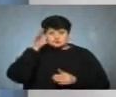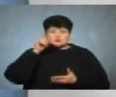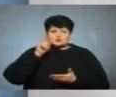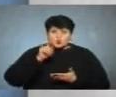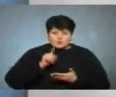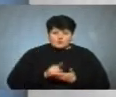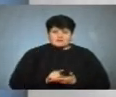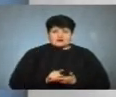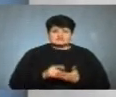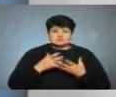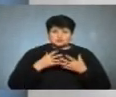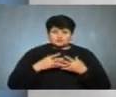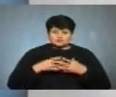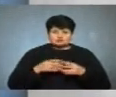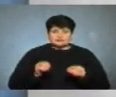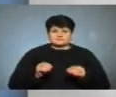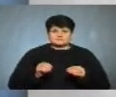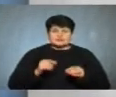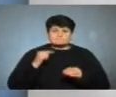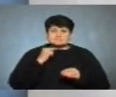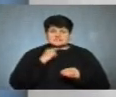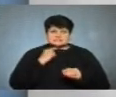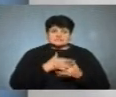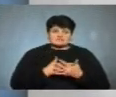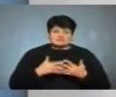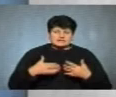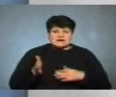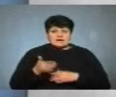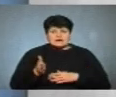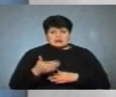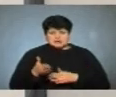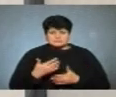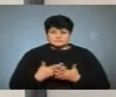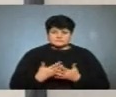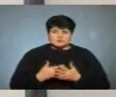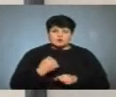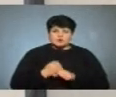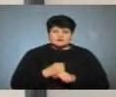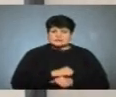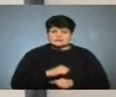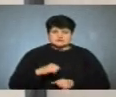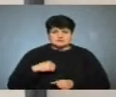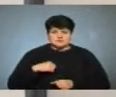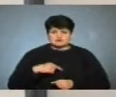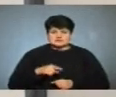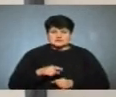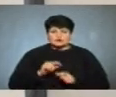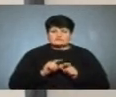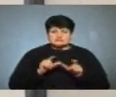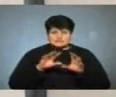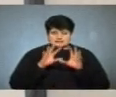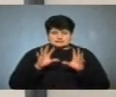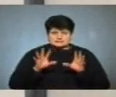'язані вже, скажімо, м'ясні вироби чи рибні вироби робити самостійно у закладах